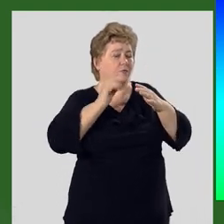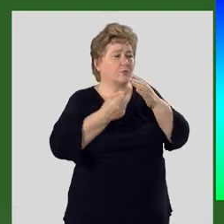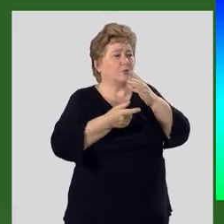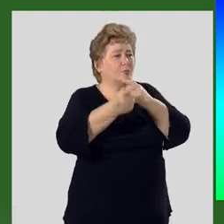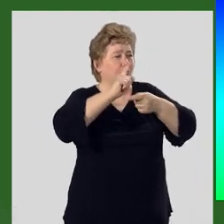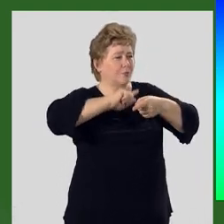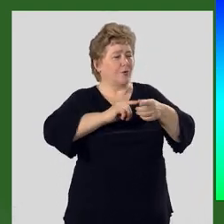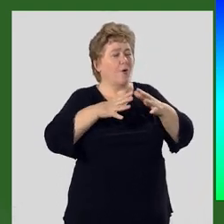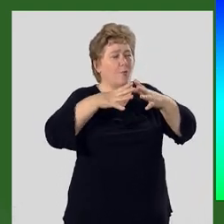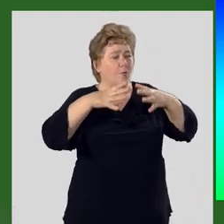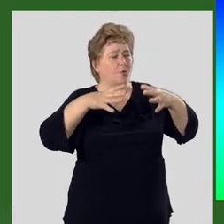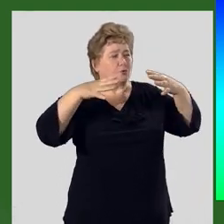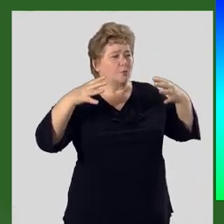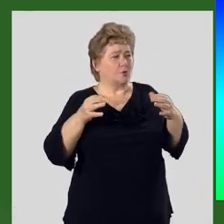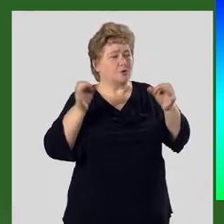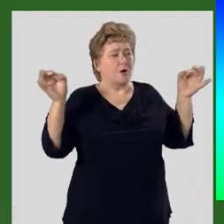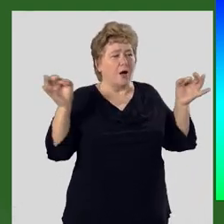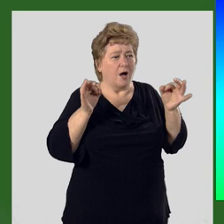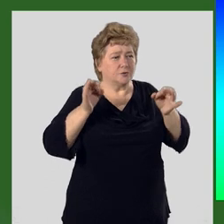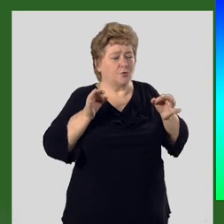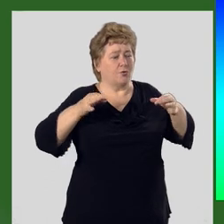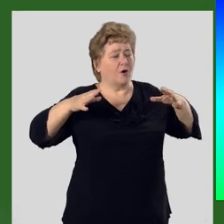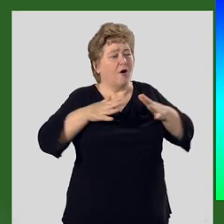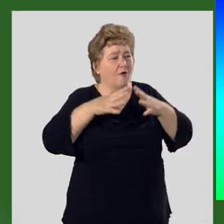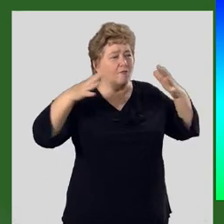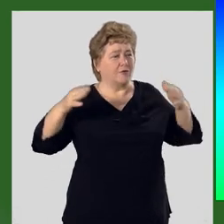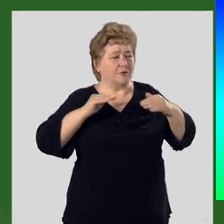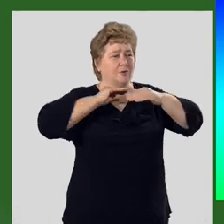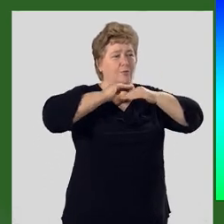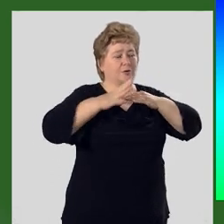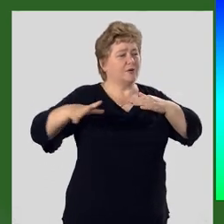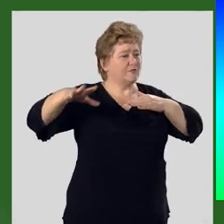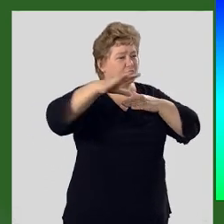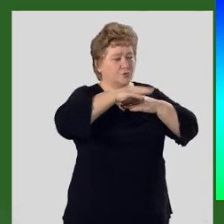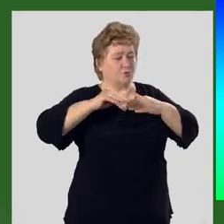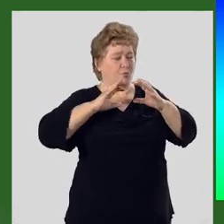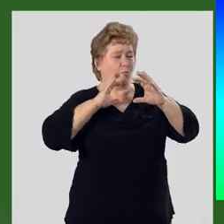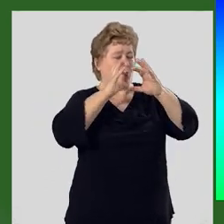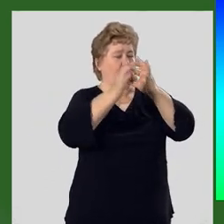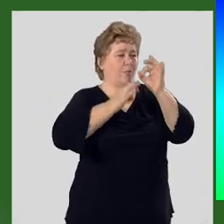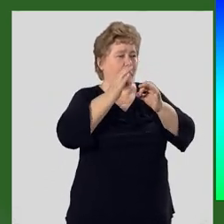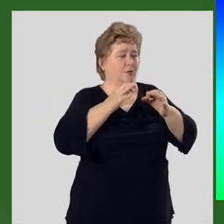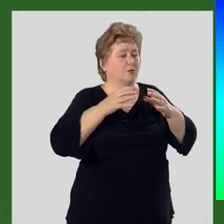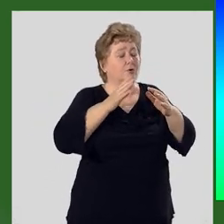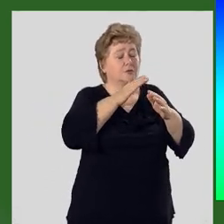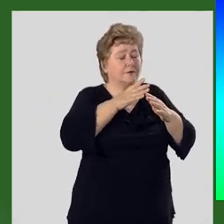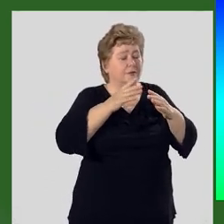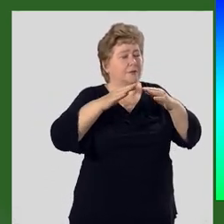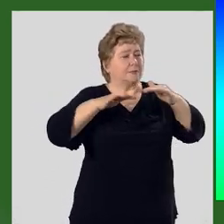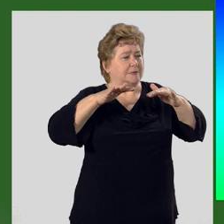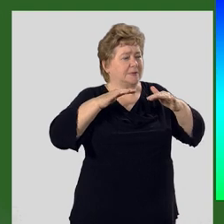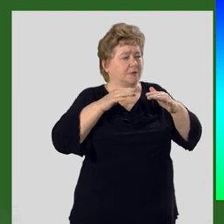ее становилось все больше, и озера выросли и вскоре покрыли всю планету. Лишь со временем, из-за